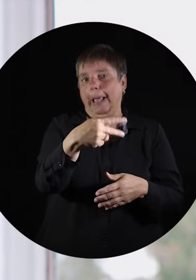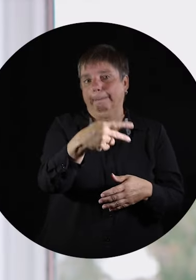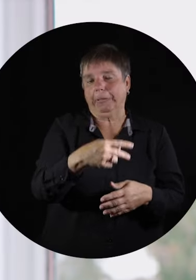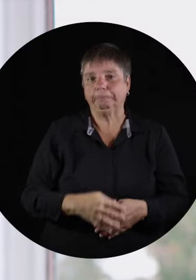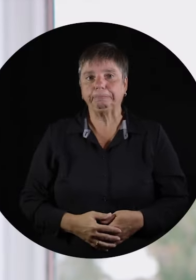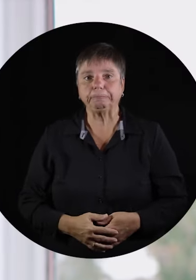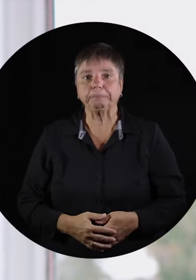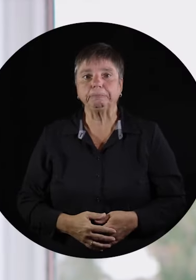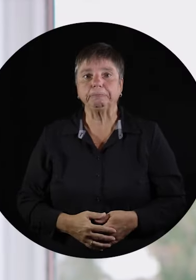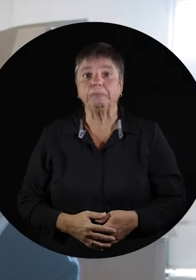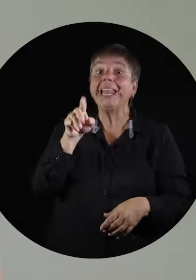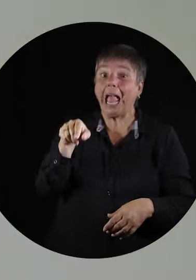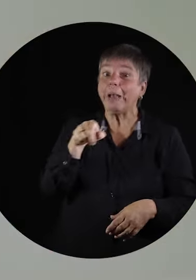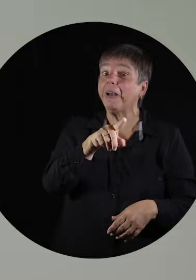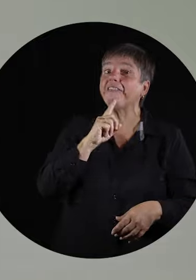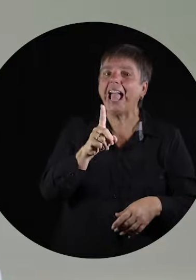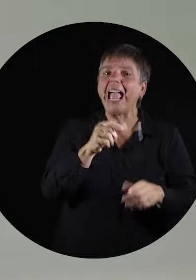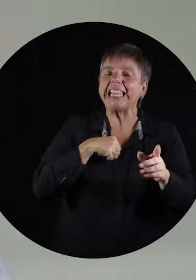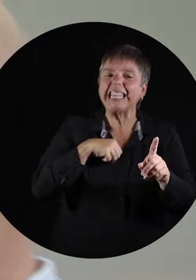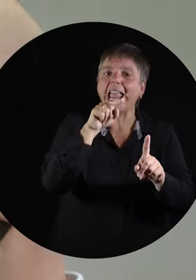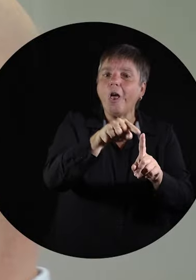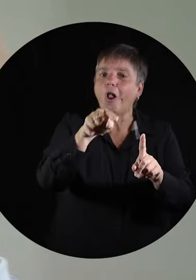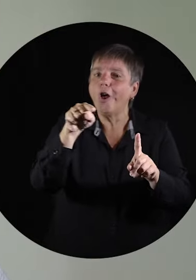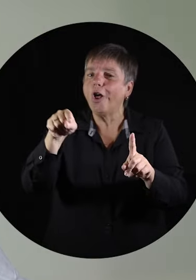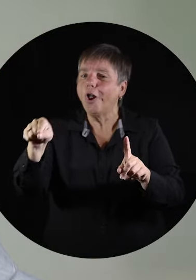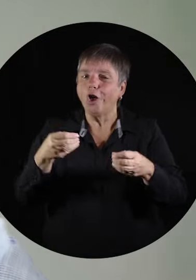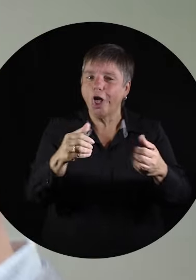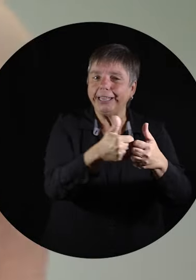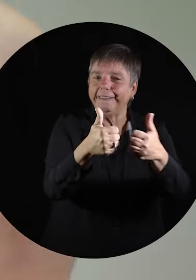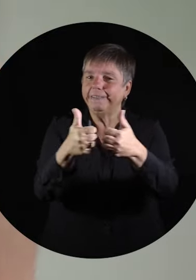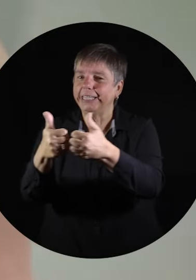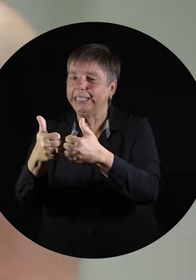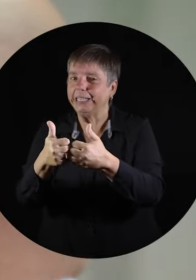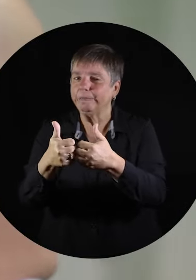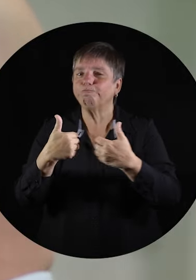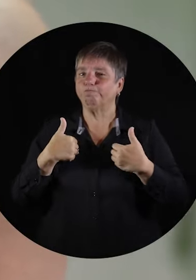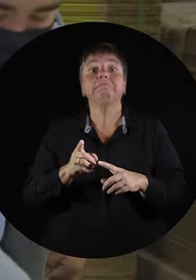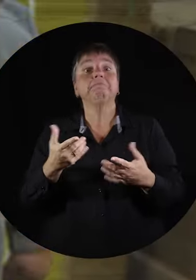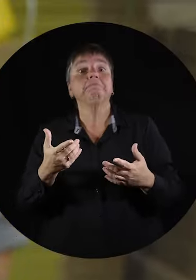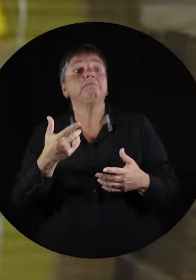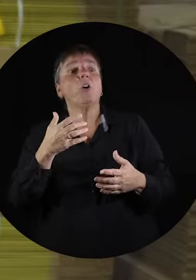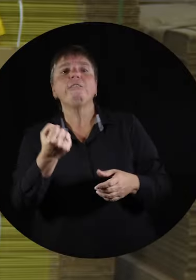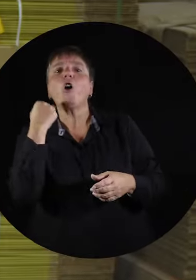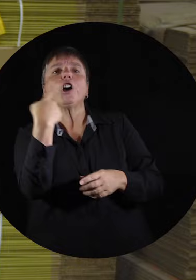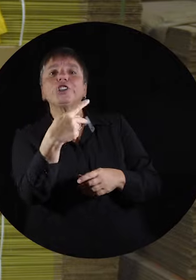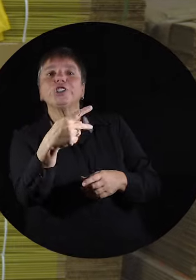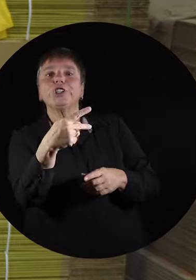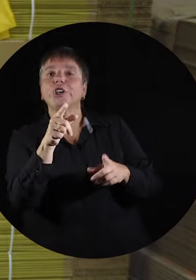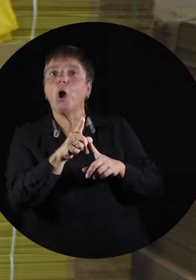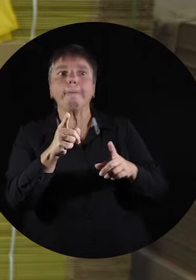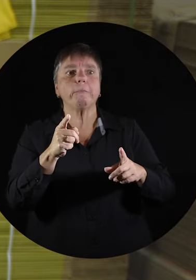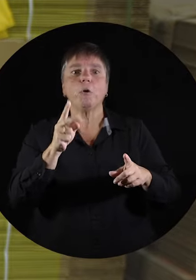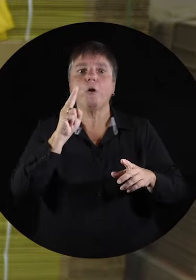C'est principalement son handicap majeur. William, on l'a vraiment testé à différents endroits, puis on l'a challengé continuellement. Sa plus grande force,